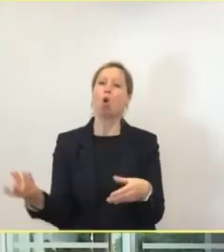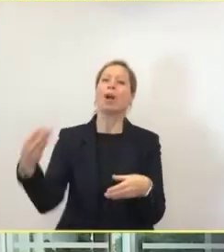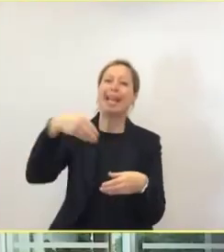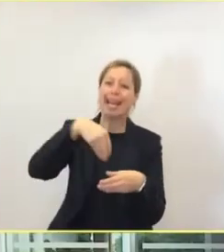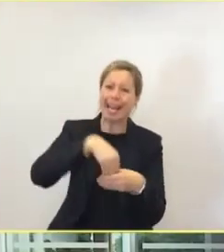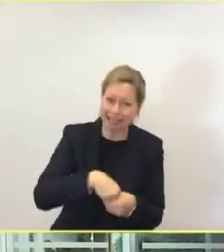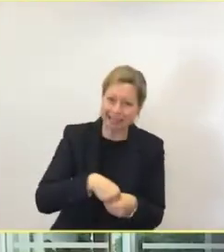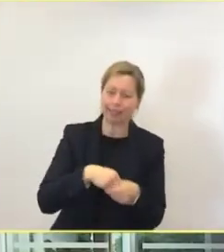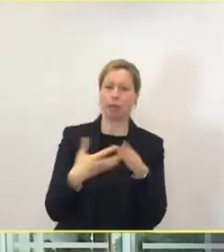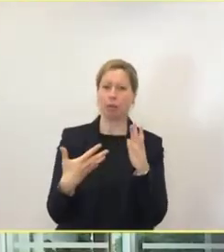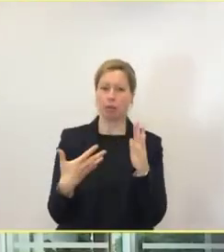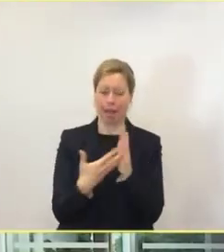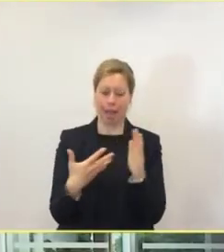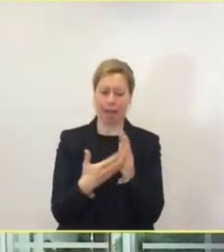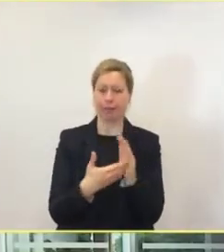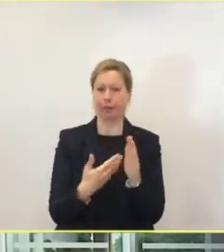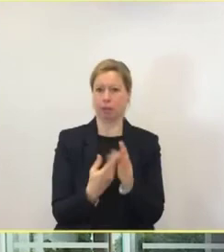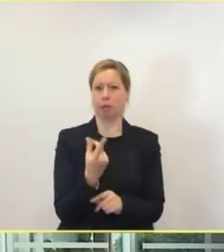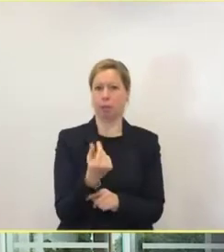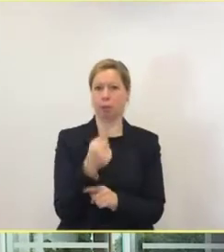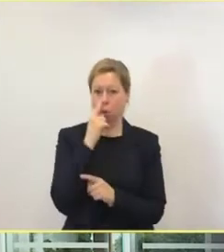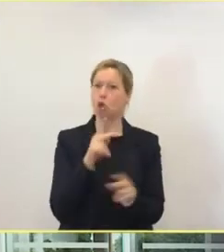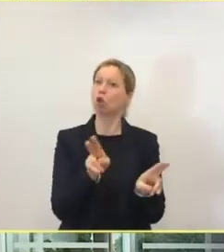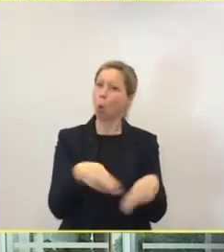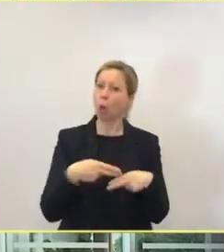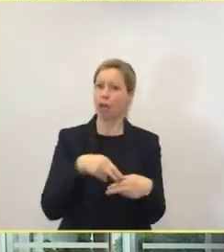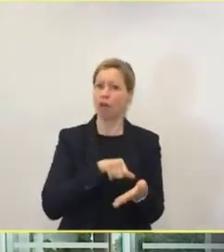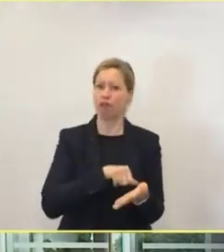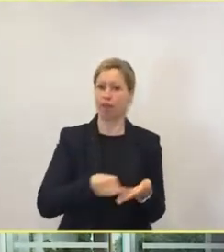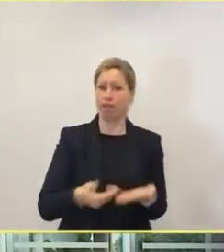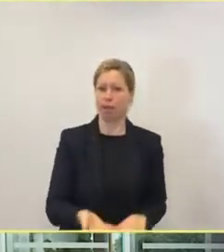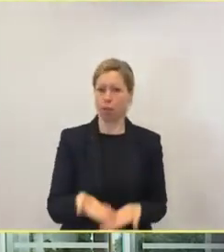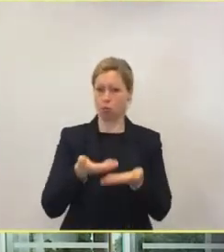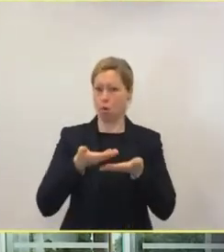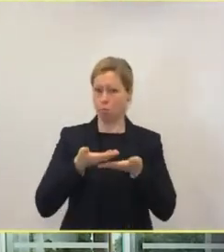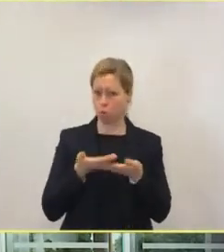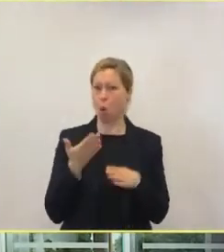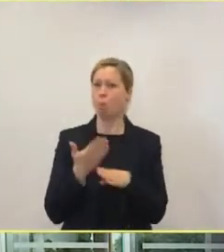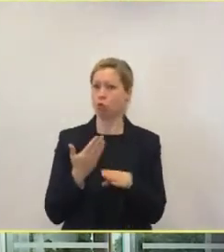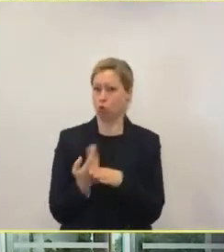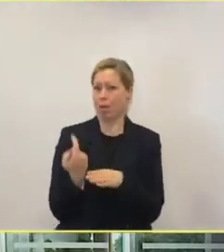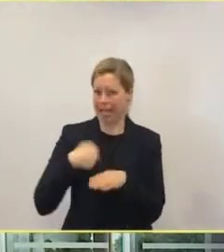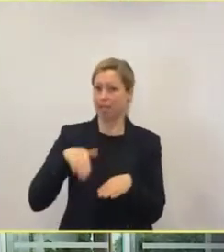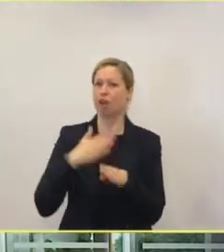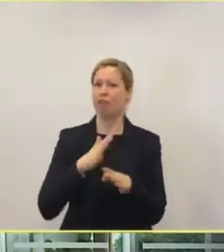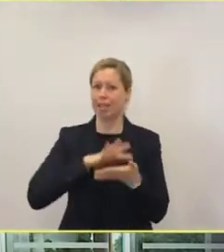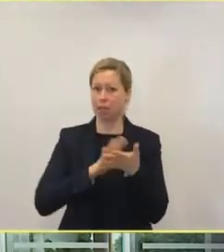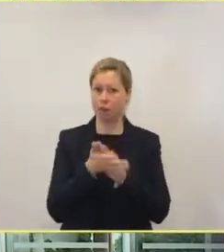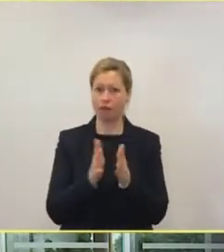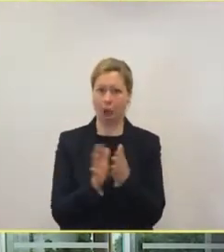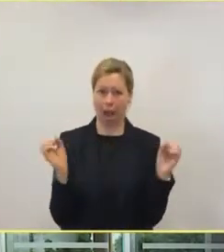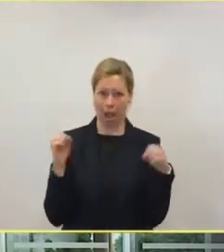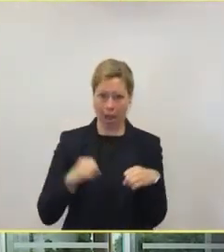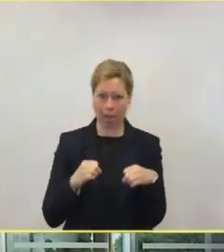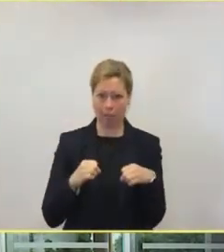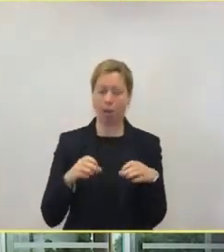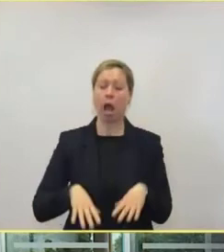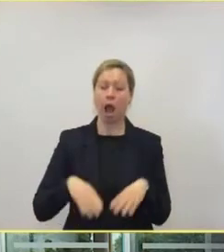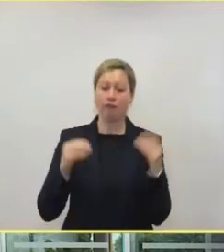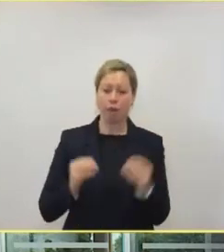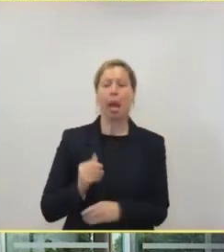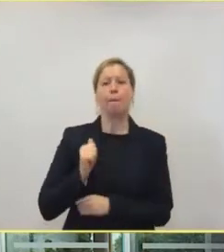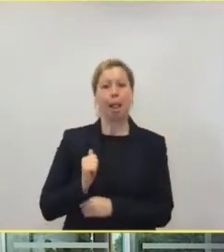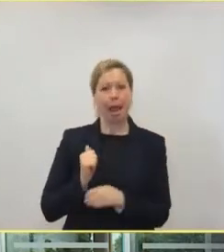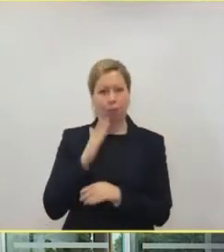Refinanzierung, was die Teststrategie angeht, wie das eben auch das Gesundheitssystem in dieser Belastungsprobe weiterhin funktioniert.